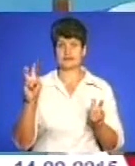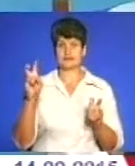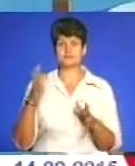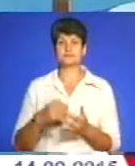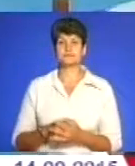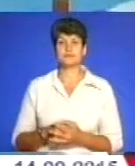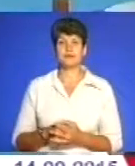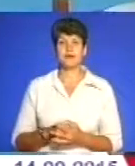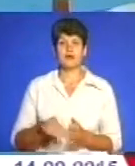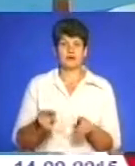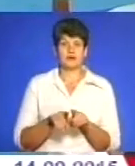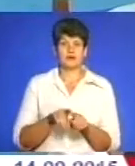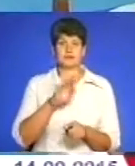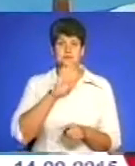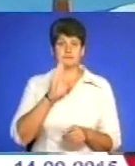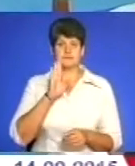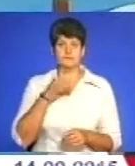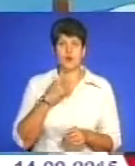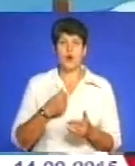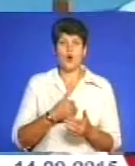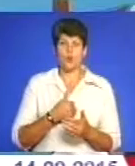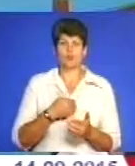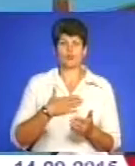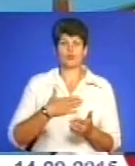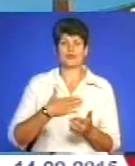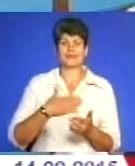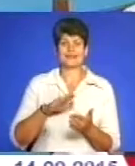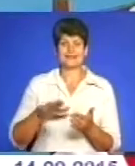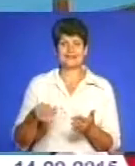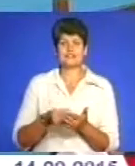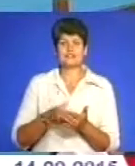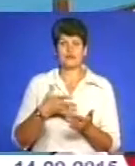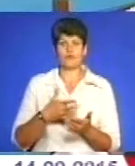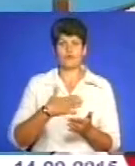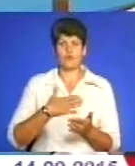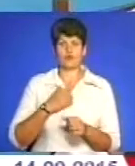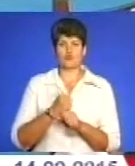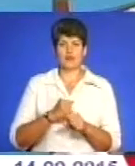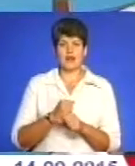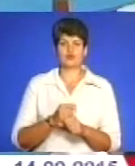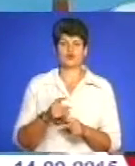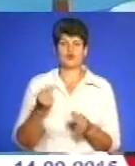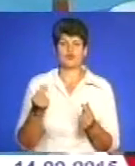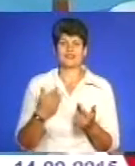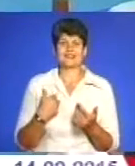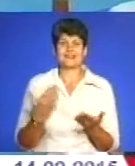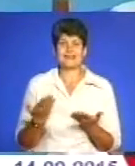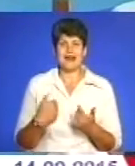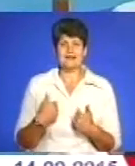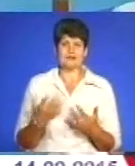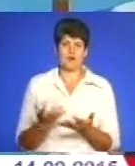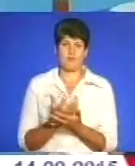як мами. Я хочу, щоб мої діти цінували і мою працю, і гроші, які я особисто заробляю. Тому,